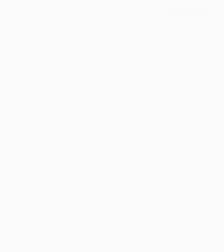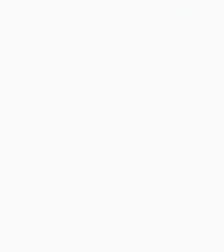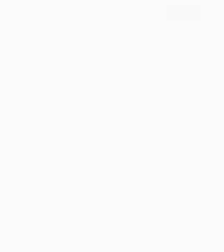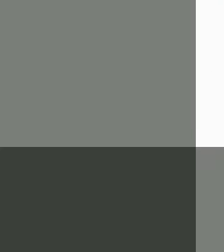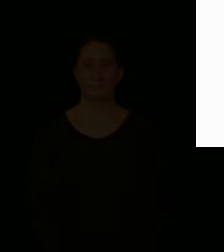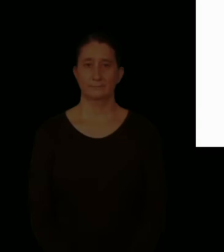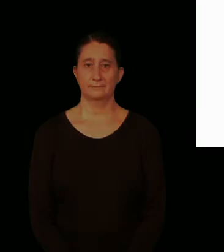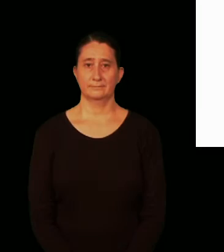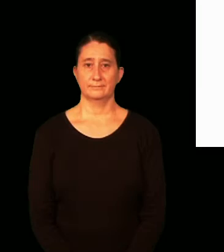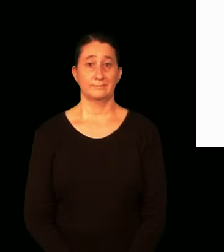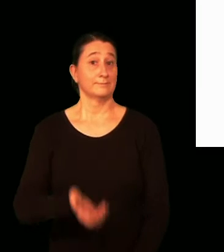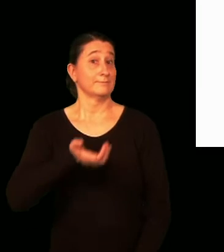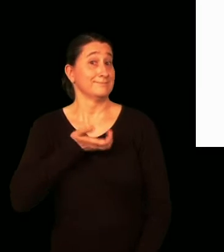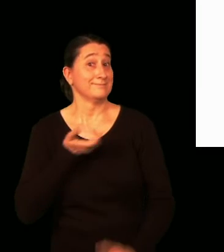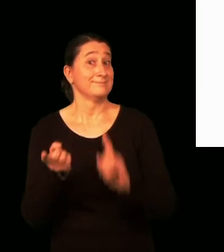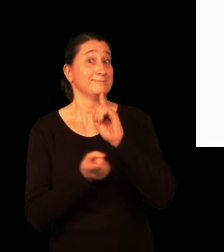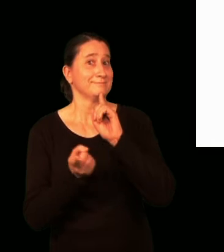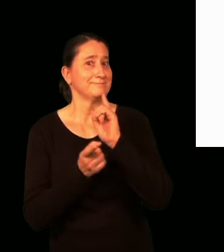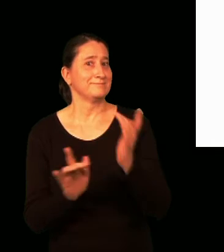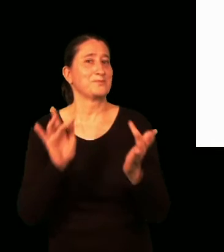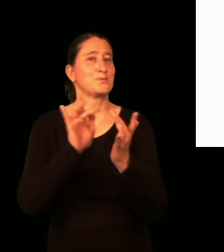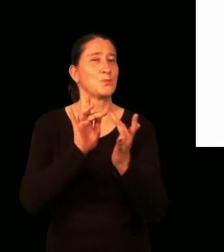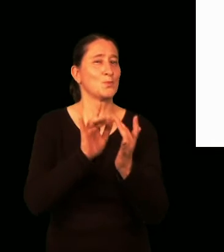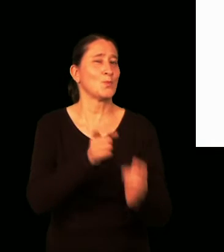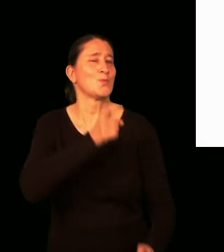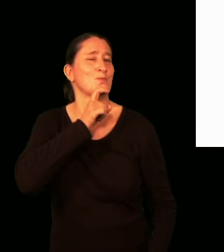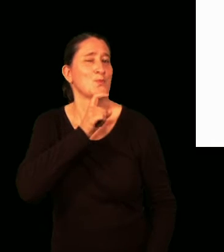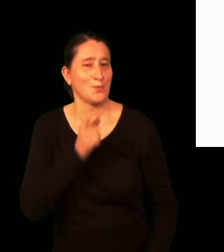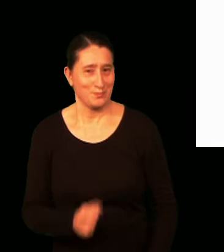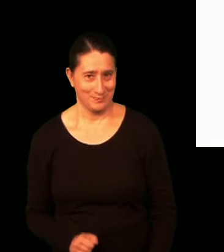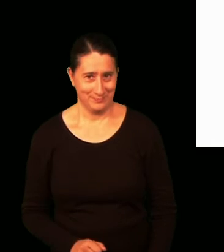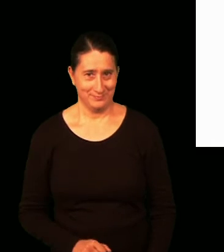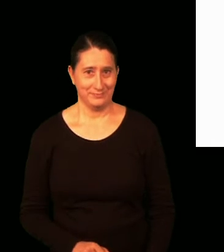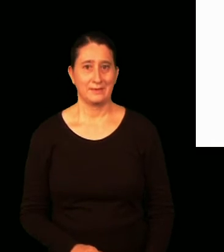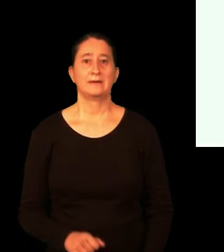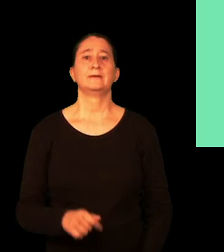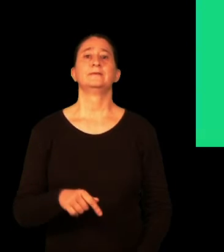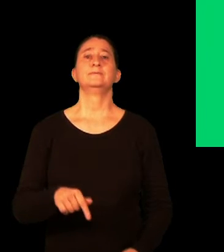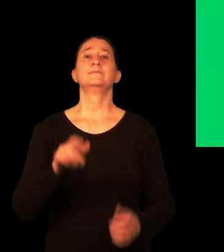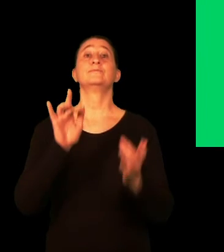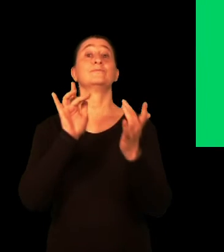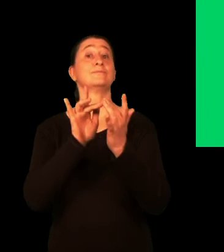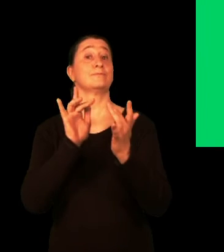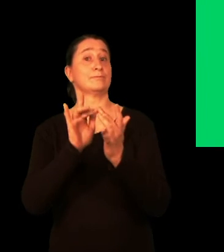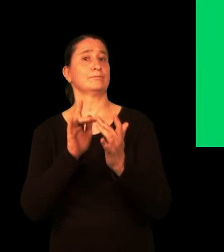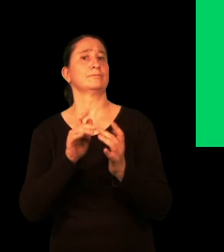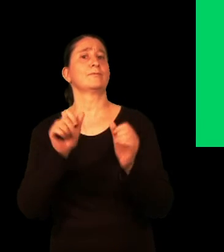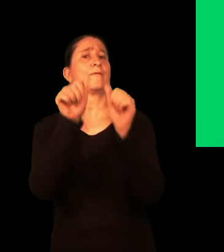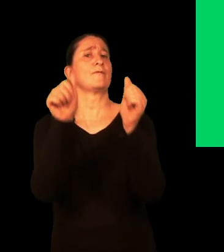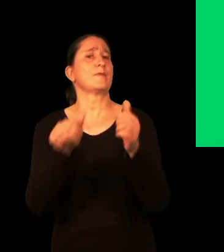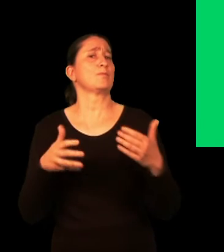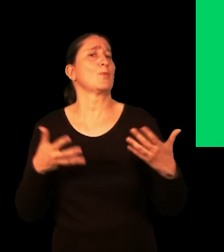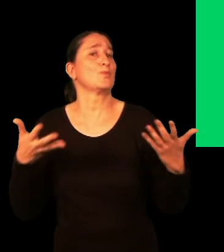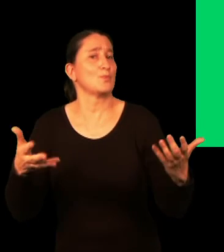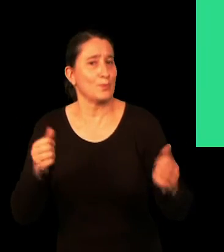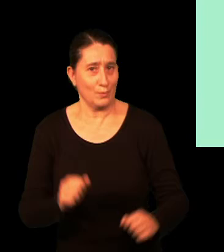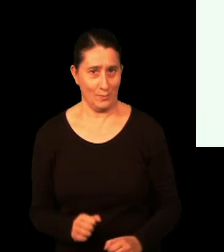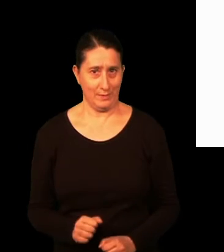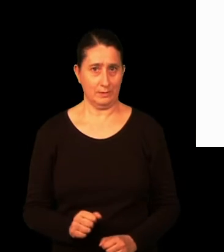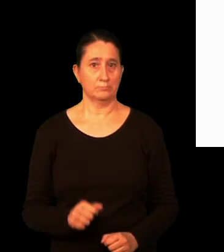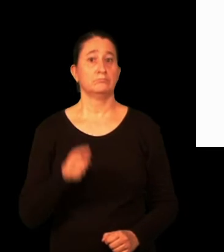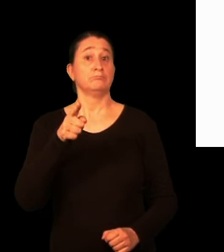Nola jarri harremanetan bilboko udalarekin? Zer modu daude harremanetan jartzeko?